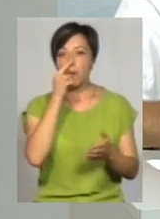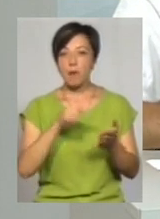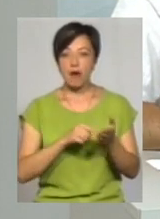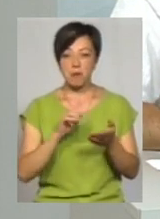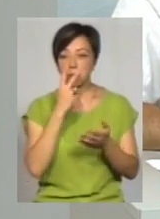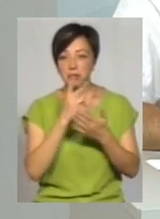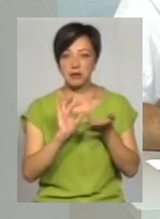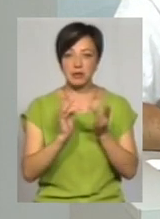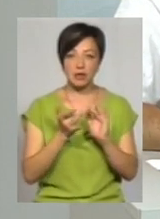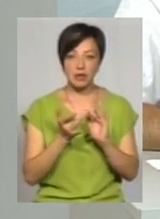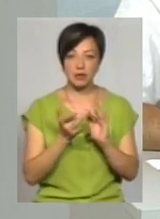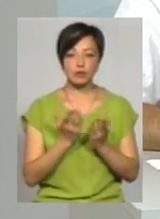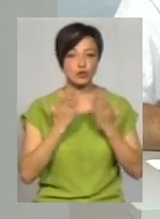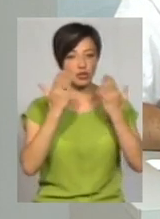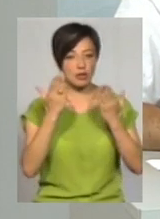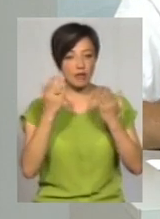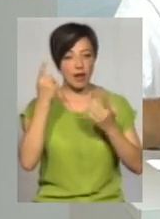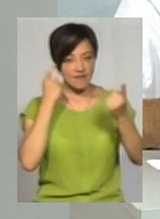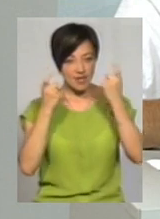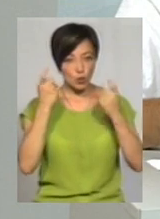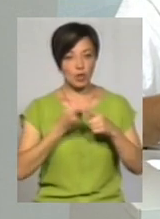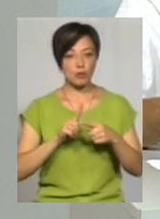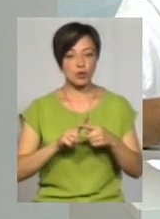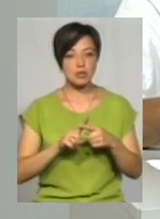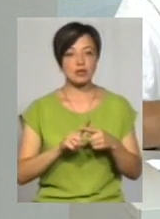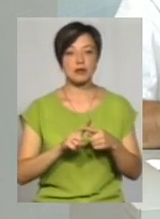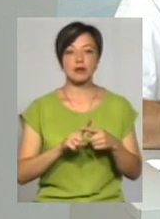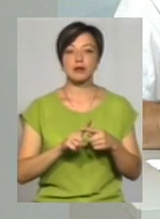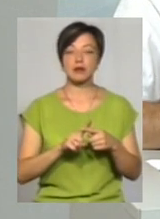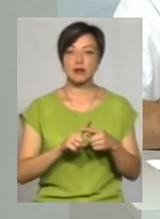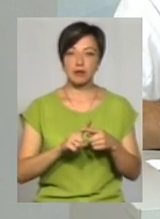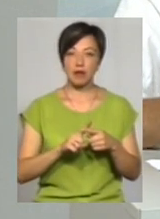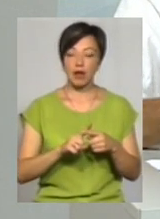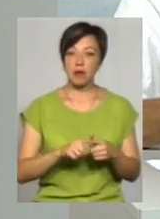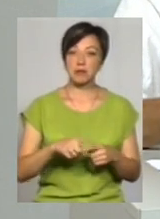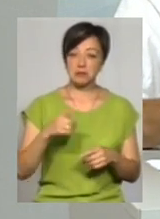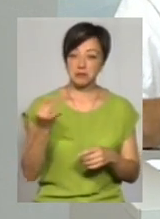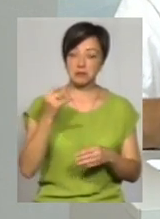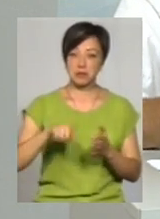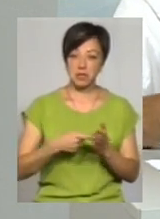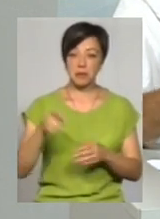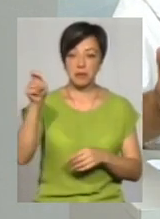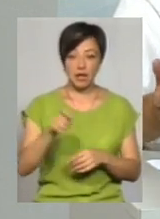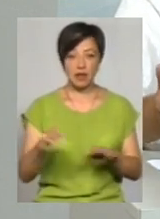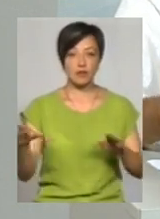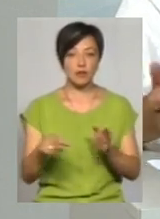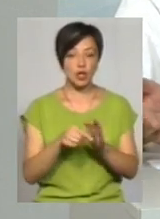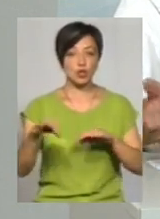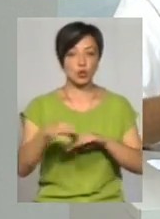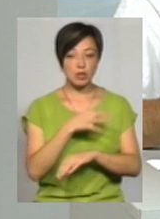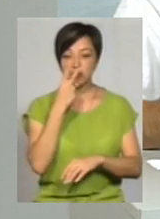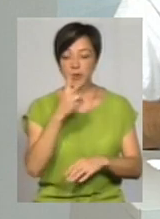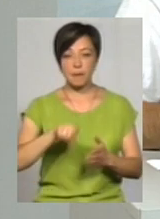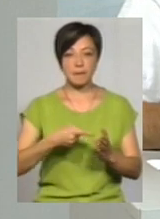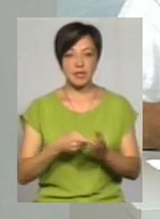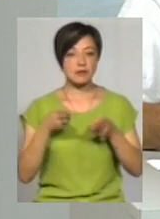інтернету, прочитав відгуки про це, його зацікавило саме місто. І він приїхав з дружиною для того, щоб просто оглянути місто, але вже